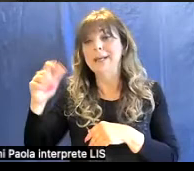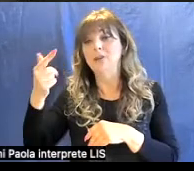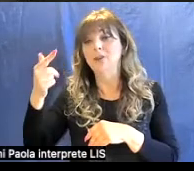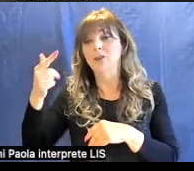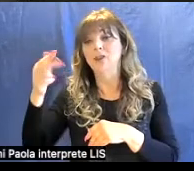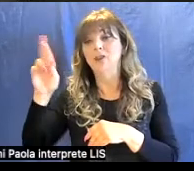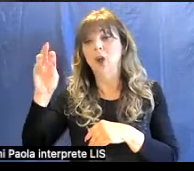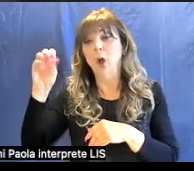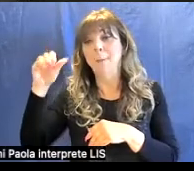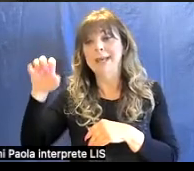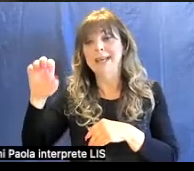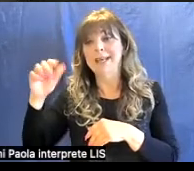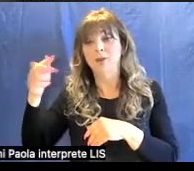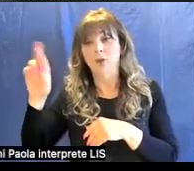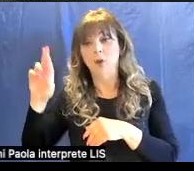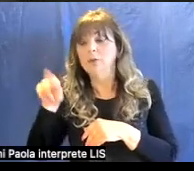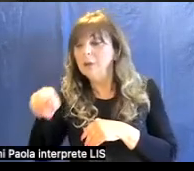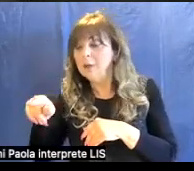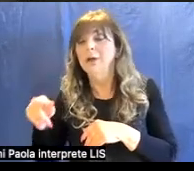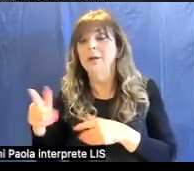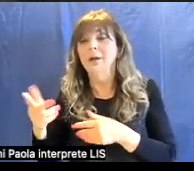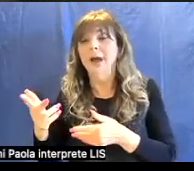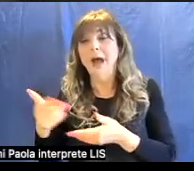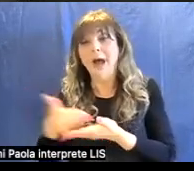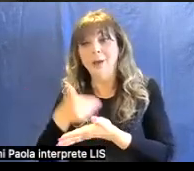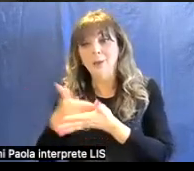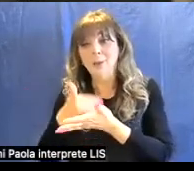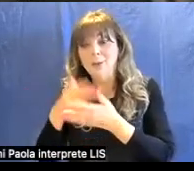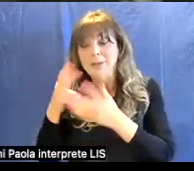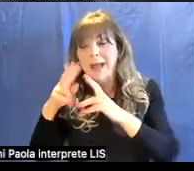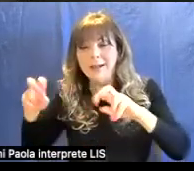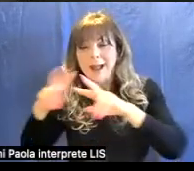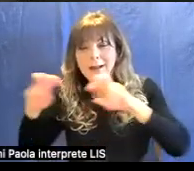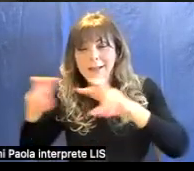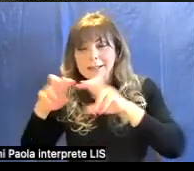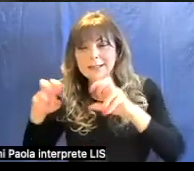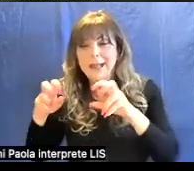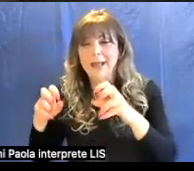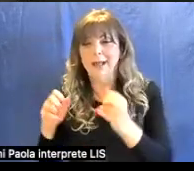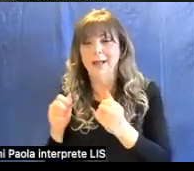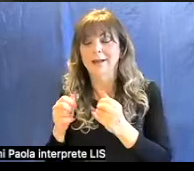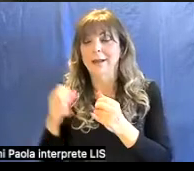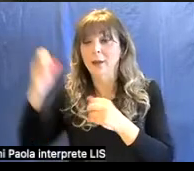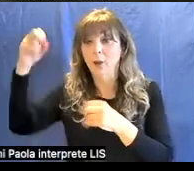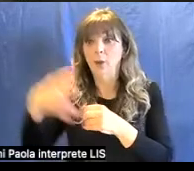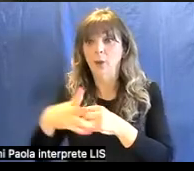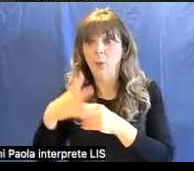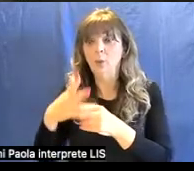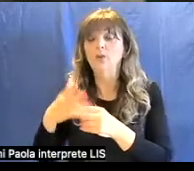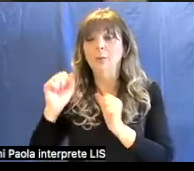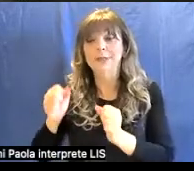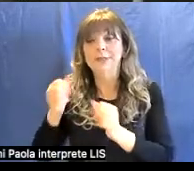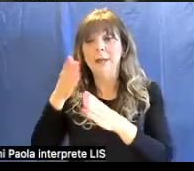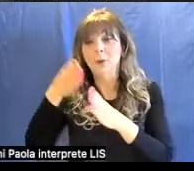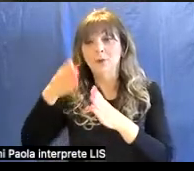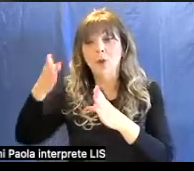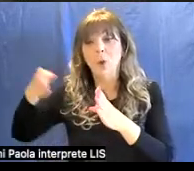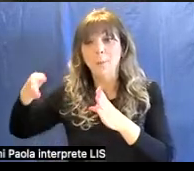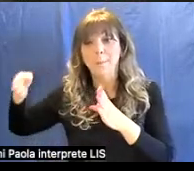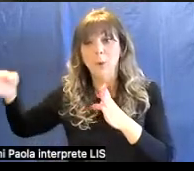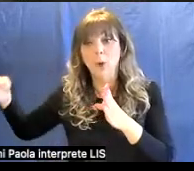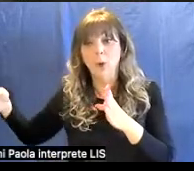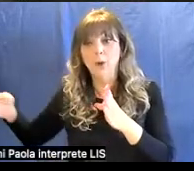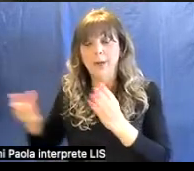analizzare la luce trasmessa, ma soprattutto di scomporla nelle sue componenti e quindi capire esattamente